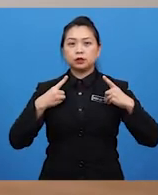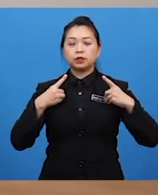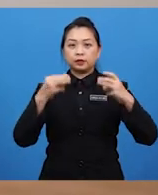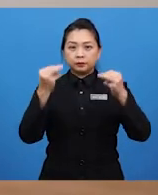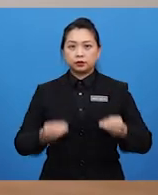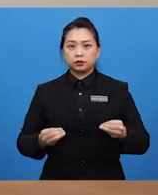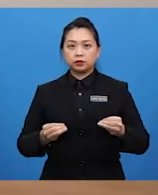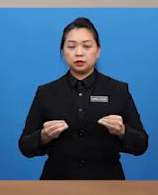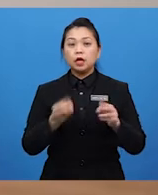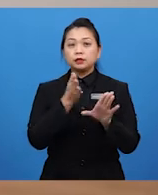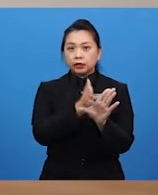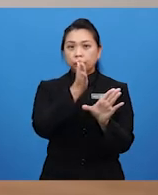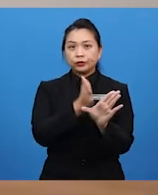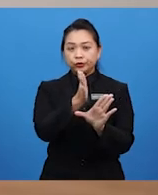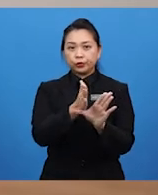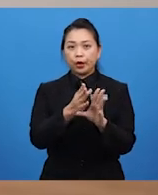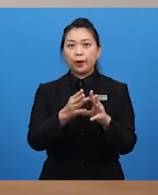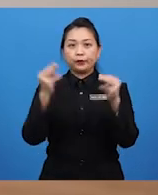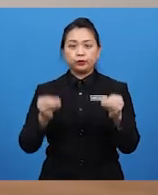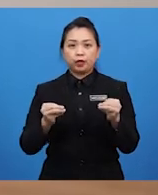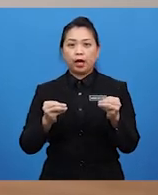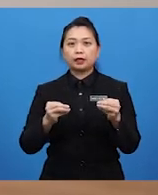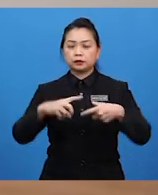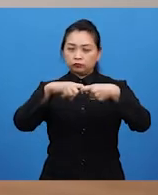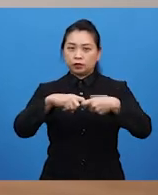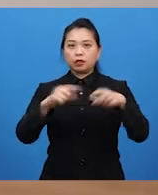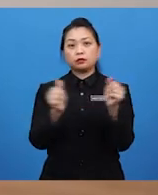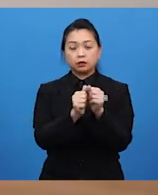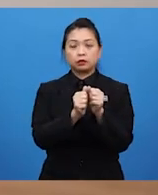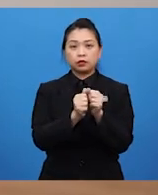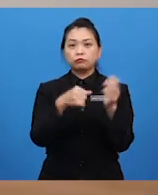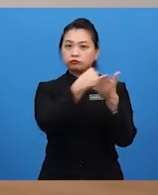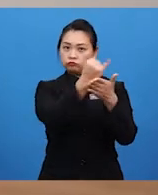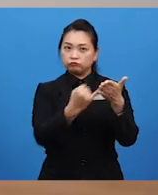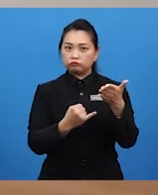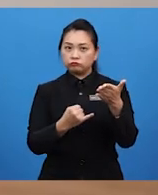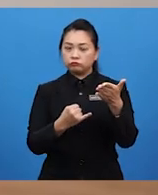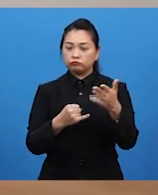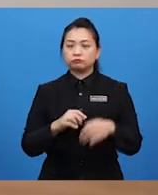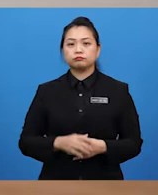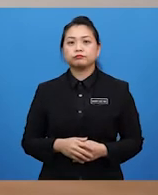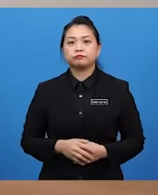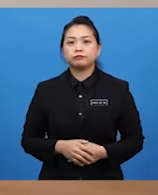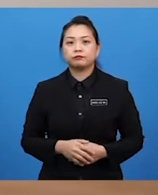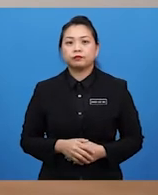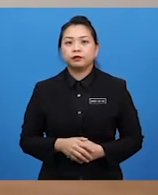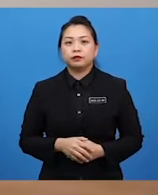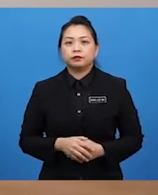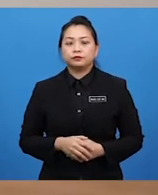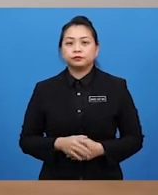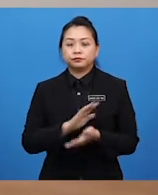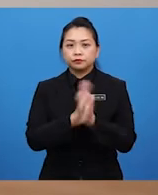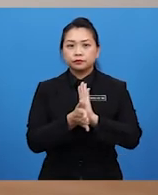psikologi manusia mempunyai kaitan dengan seni visual. Wah, hebat. Pasti pelajar ramai lagi nak tahu. Lebih lanjut lagi. Ya,